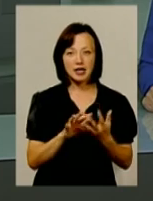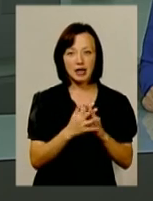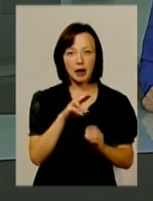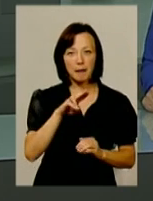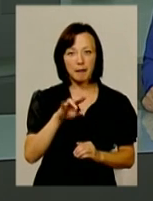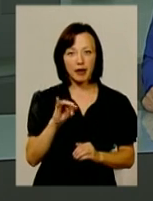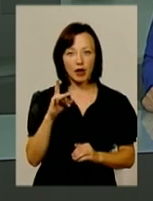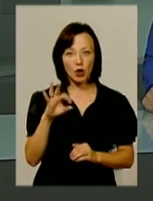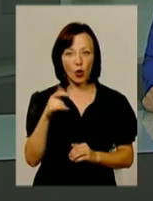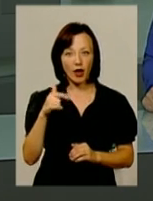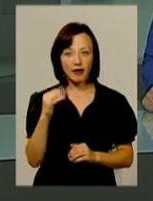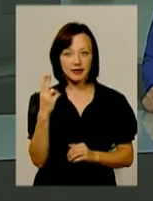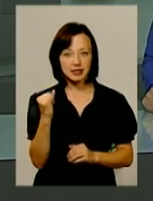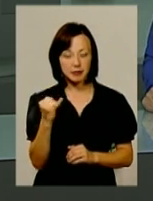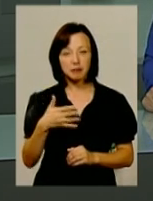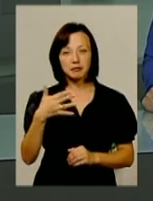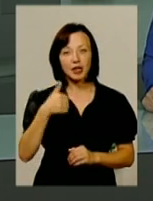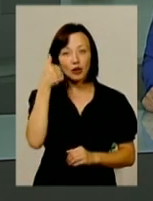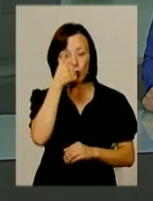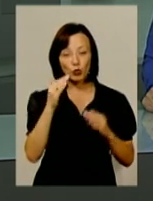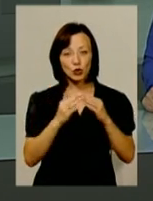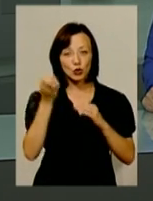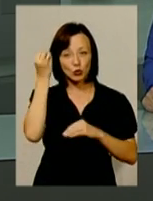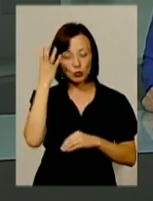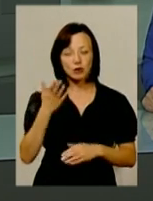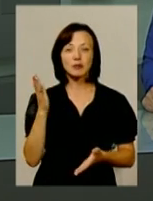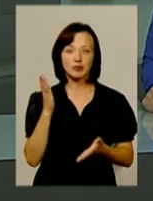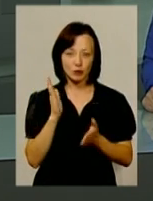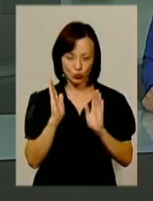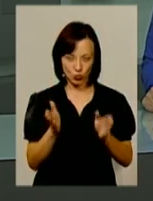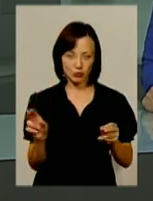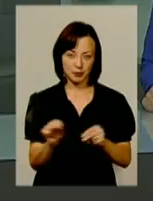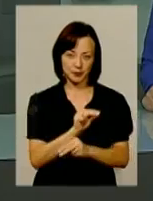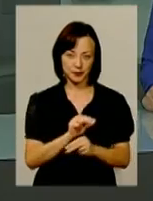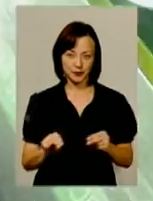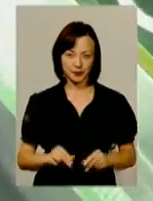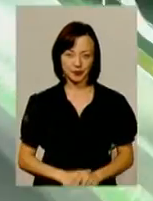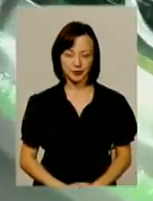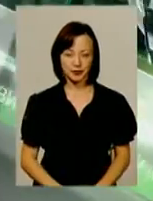півстолітній будинок культури дочекався, коли його нарешті відремонтують.